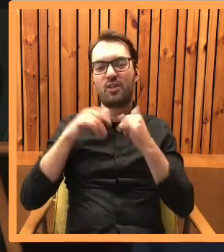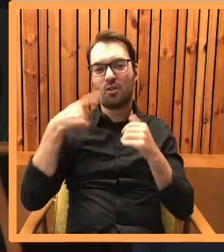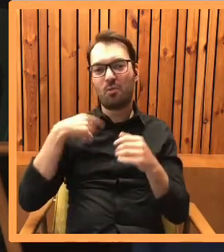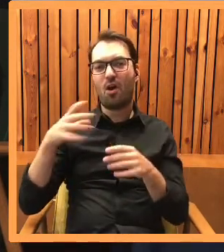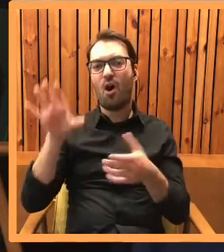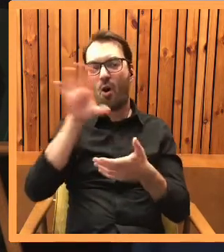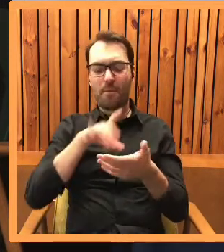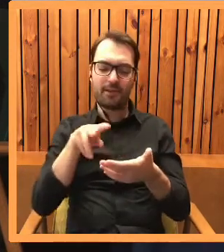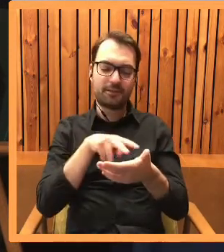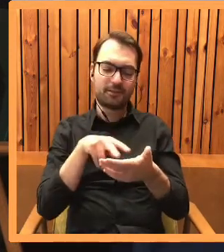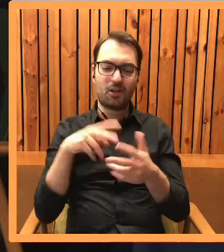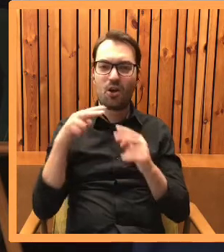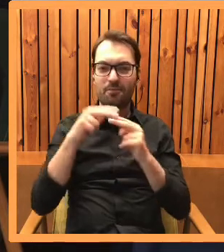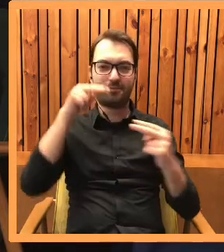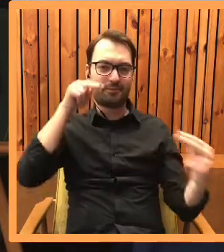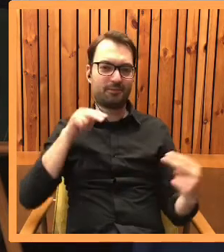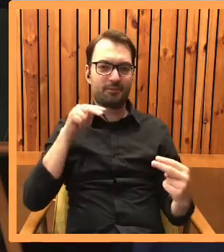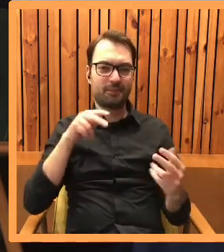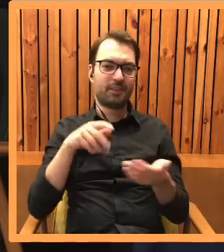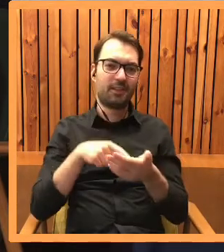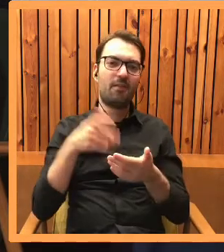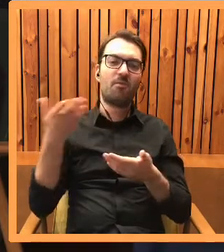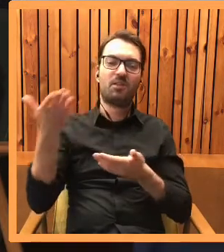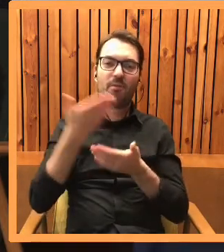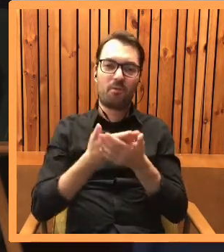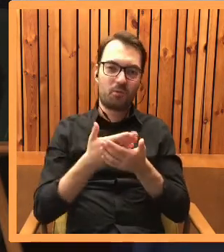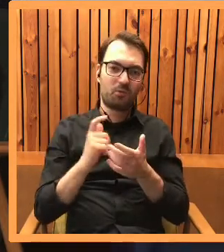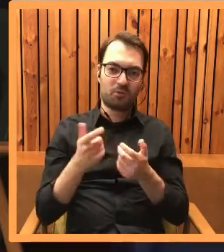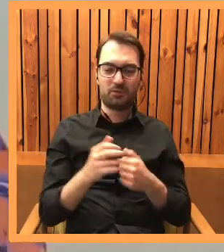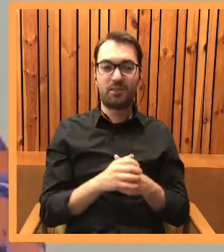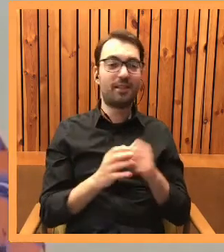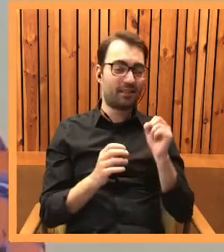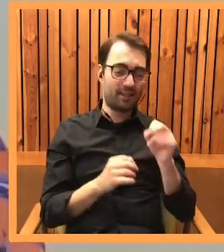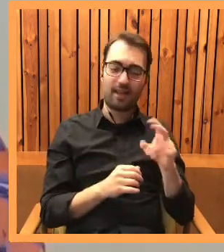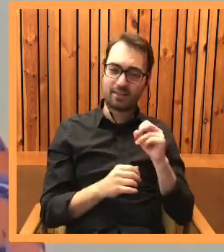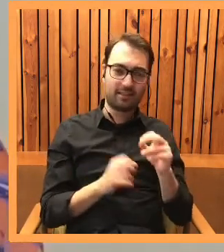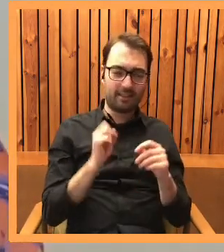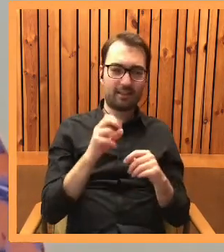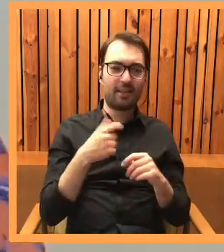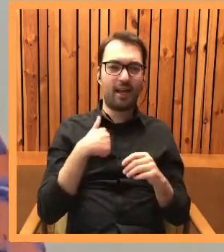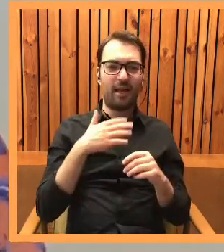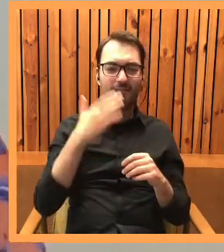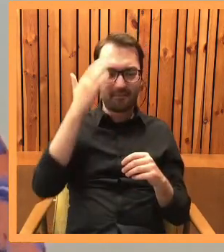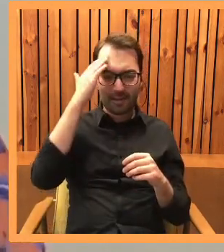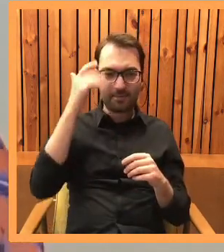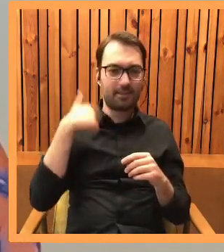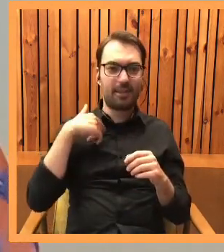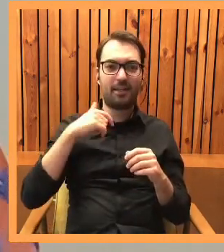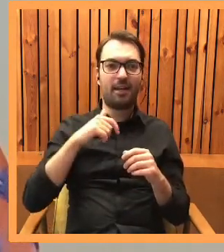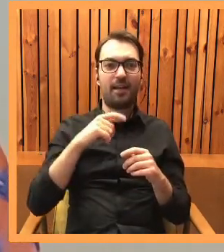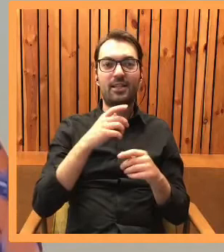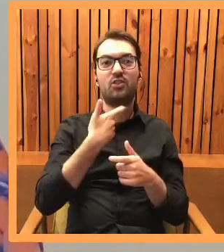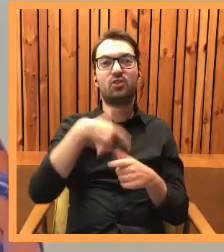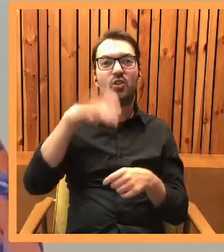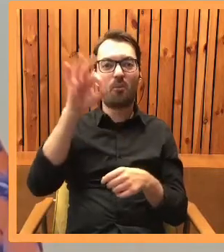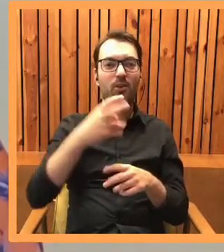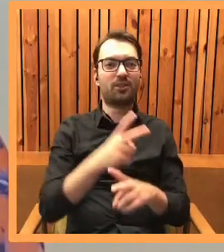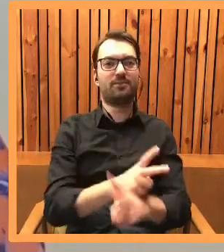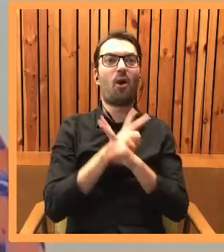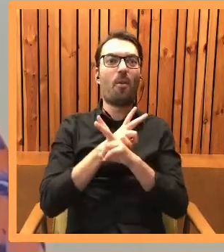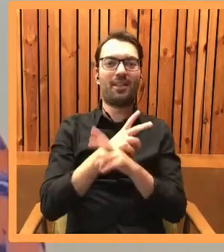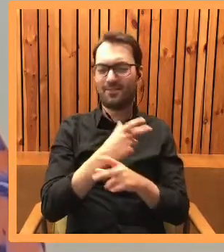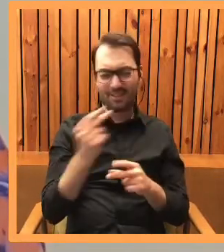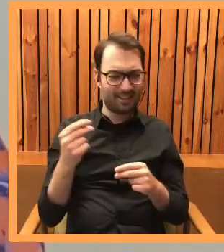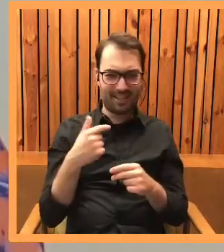i trochę złoży jakąś sugestię. Tak, tak. Mam świadomość tego, że ja nie jestem obiektywna jako autor. Tak?